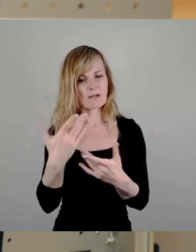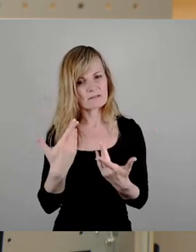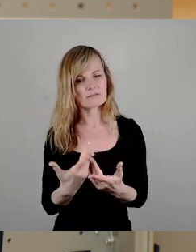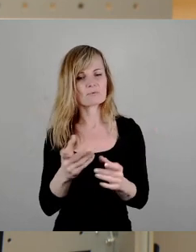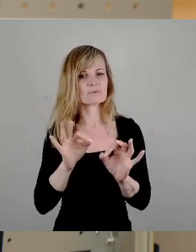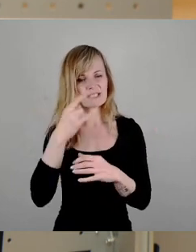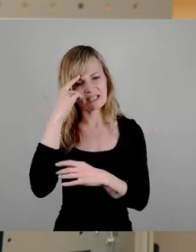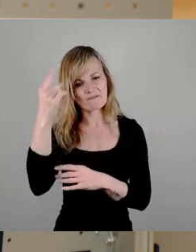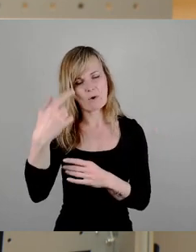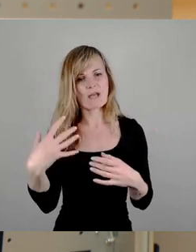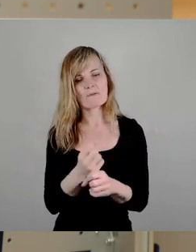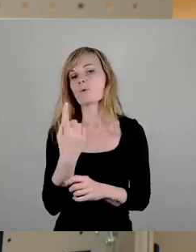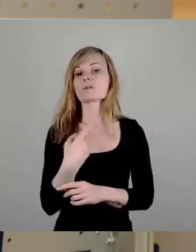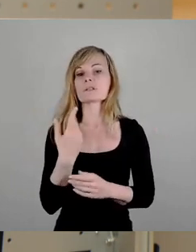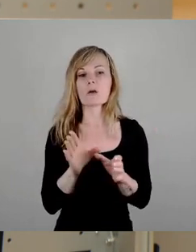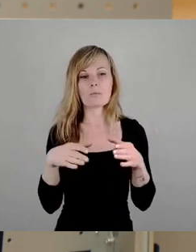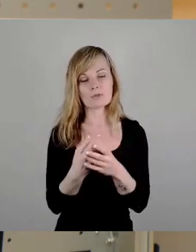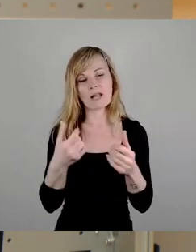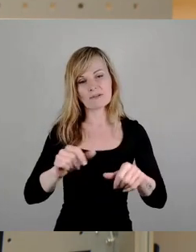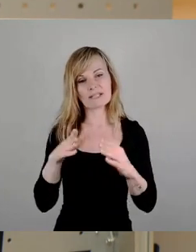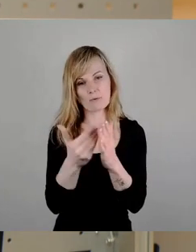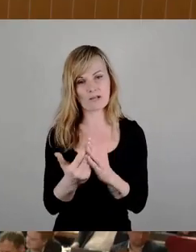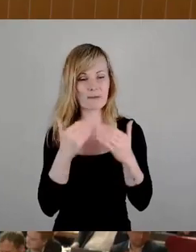Erfüllung unserer kommunalen Pflichtaufgaben. Danke.